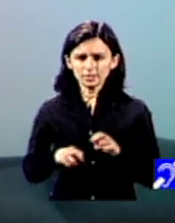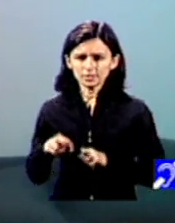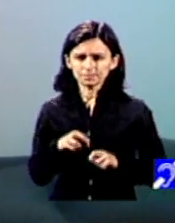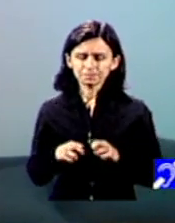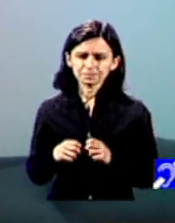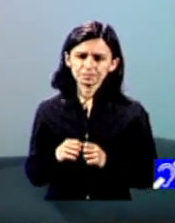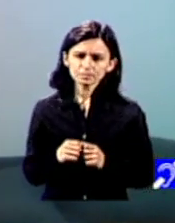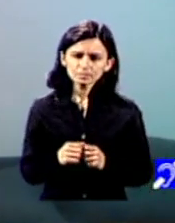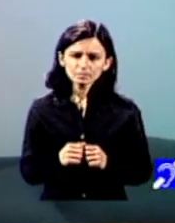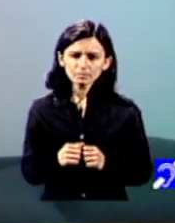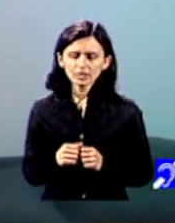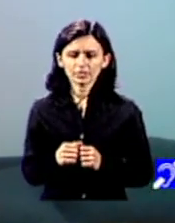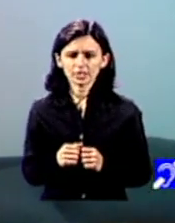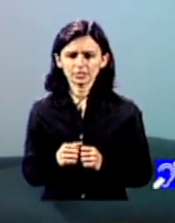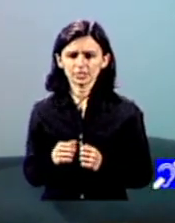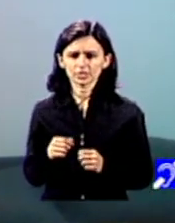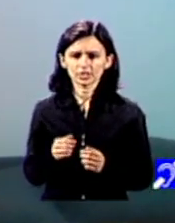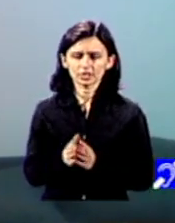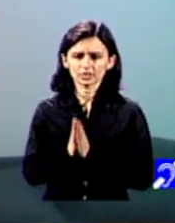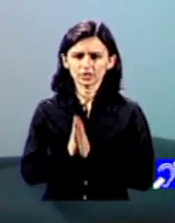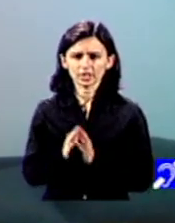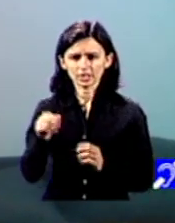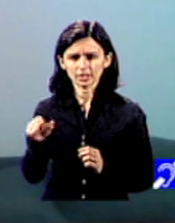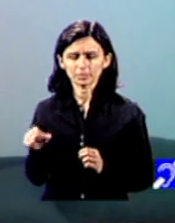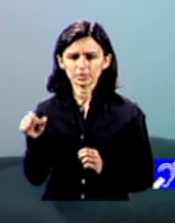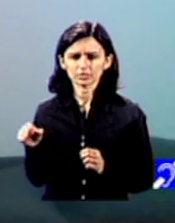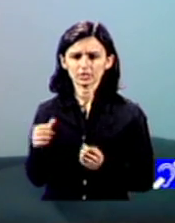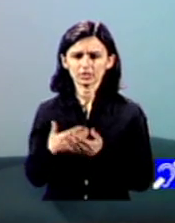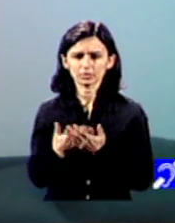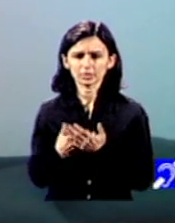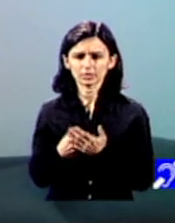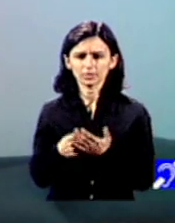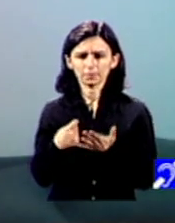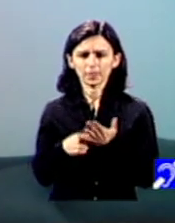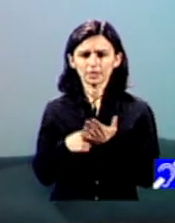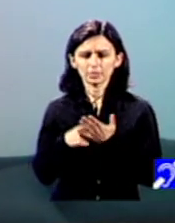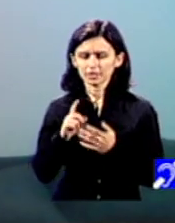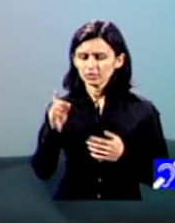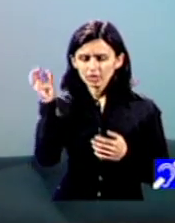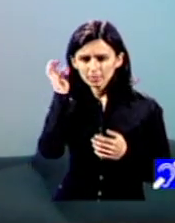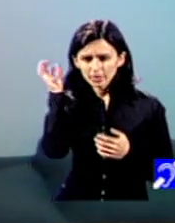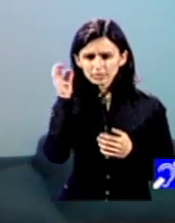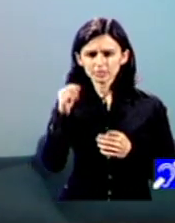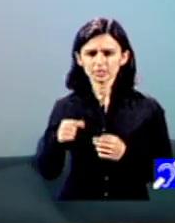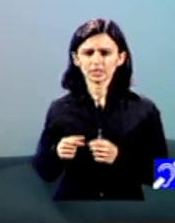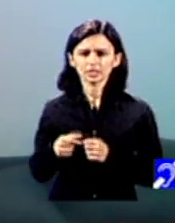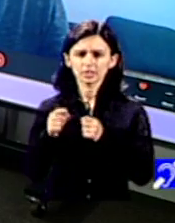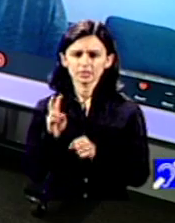aplicațiile respective solicitările oamenilor pentru decontare de carburant nu am auzit deocamdată ca degea să